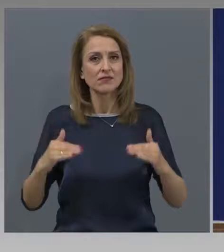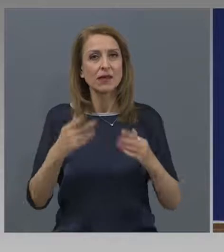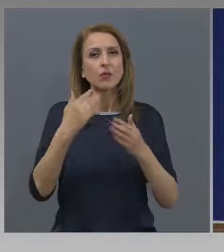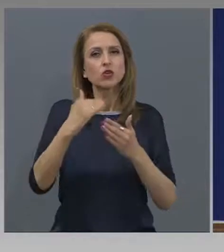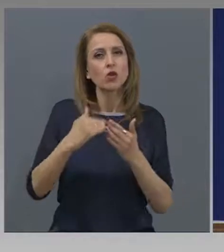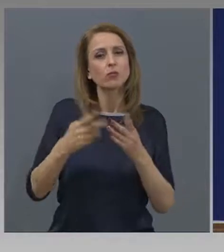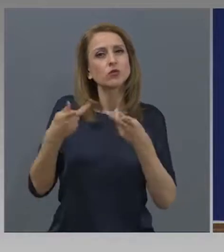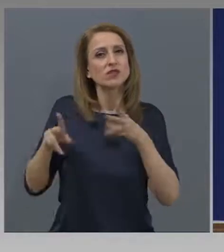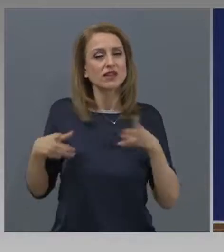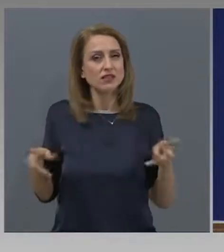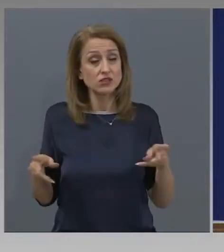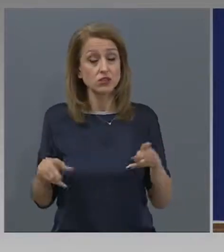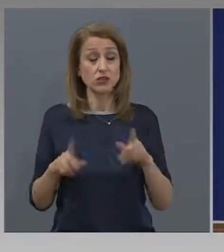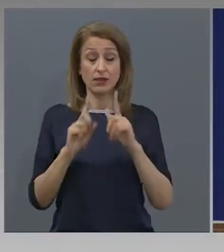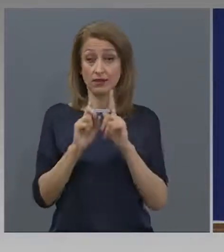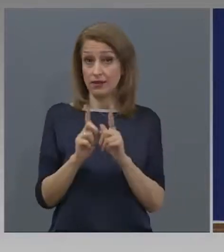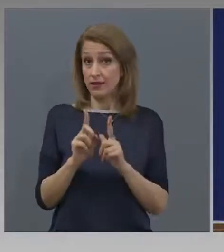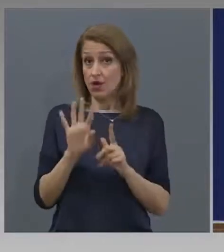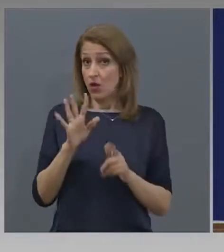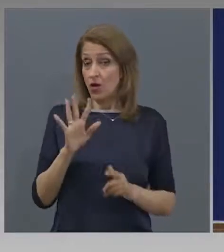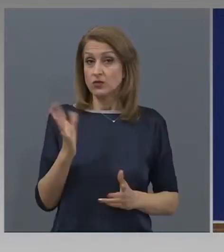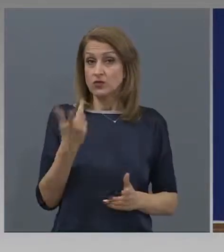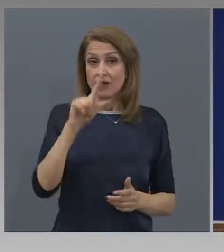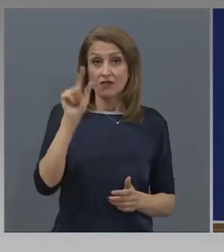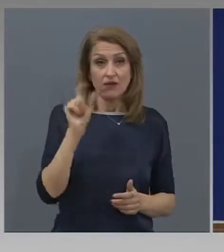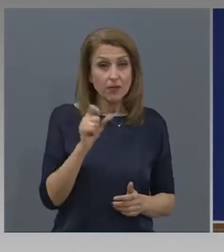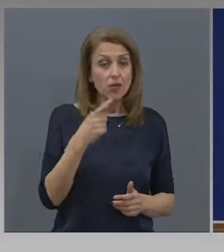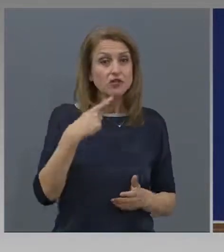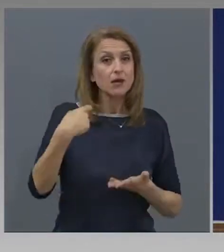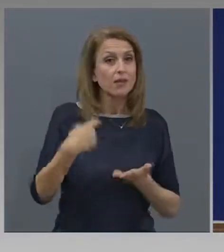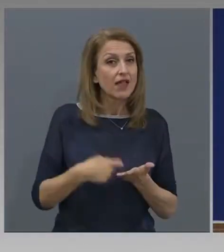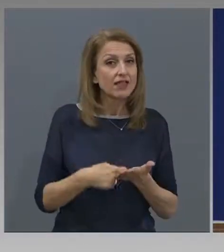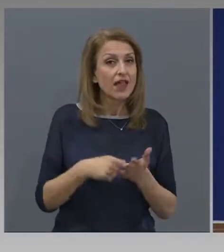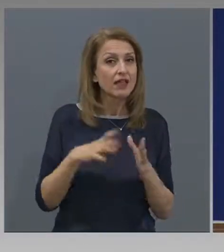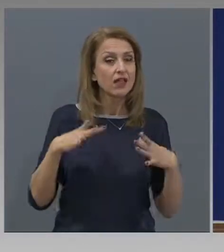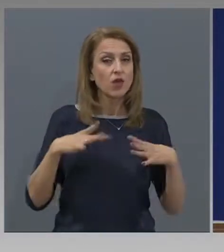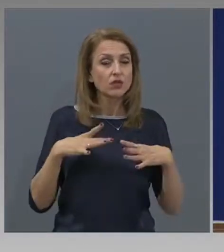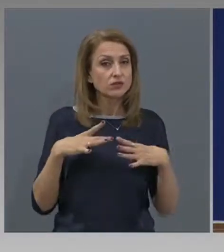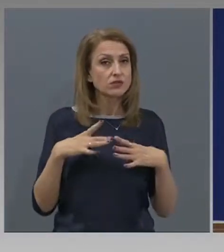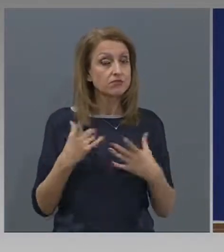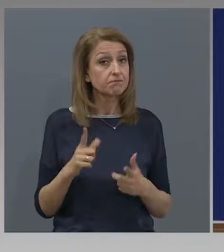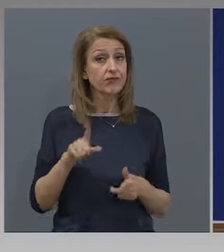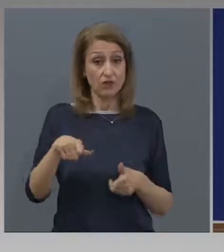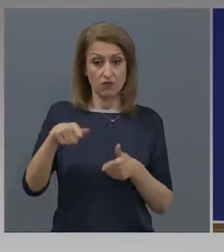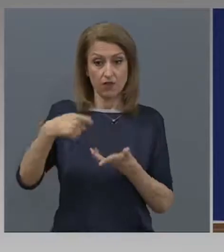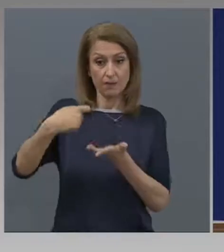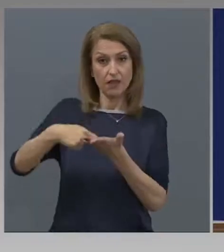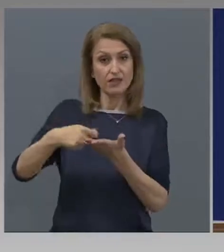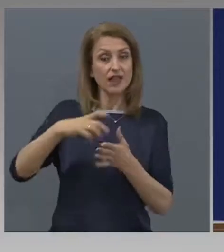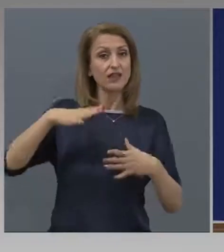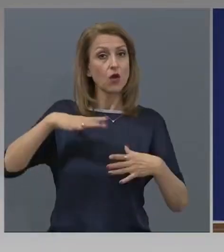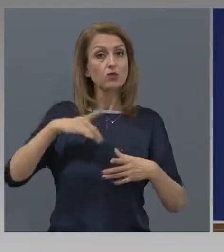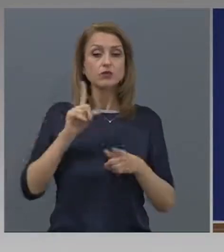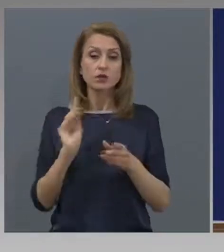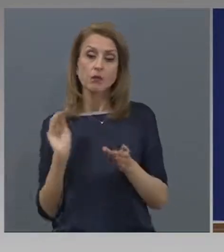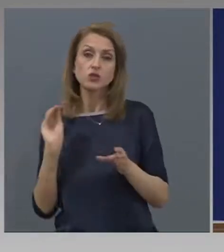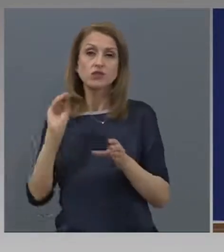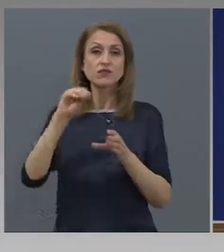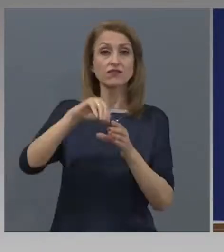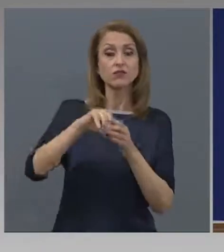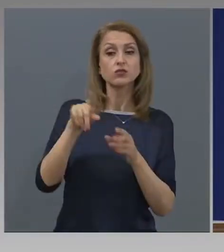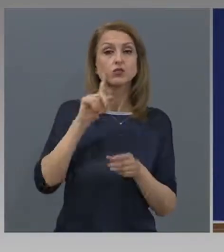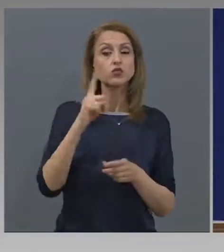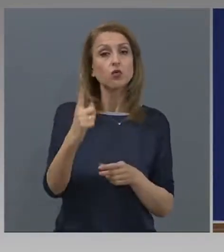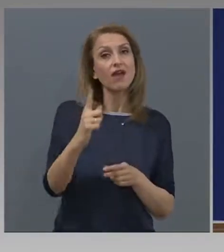по заедостта. Но когато става въпрос за платен отпуск, платени отпуск също може да бъде включен. Човек, който е в платен